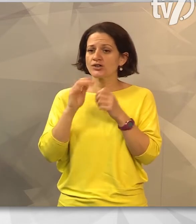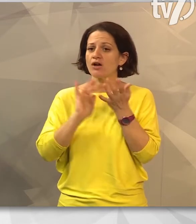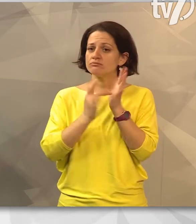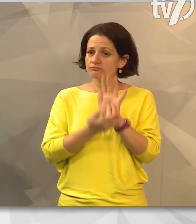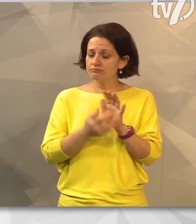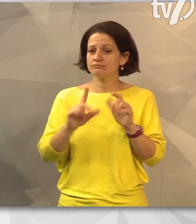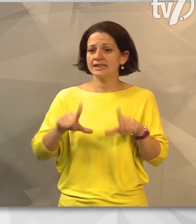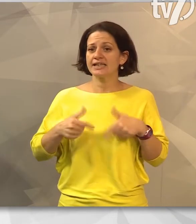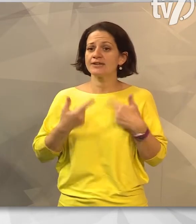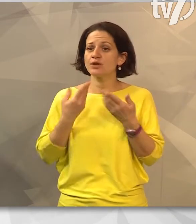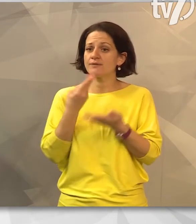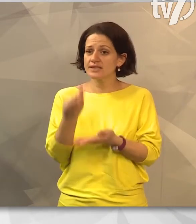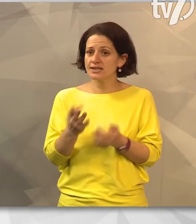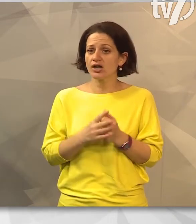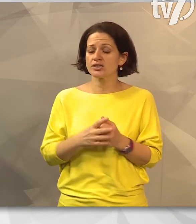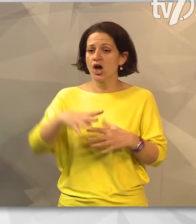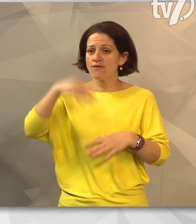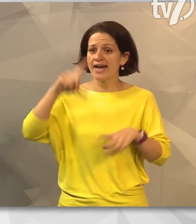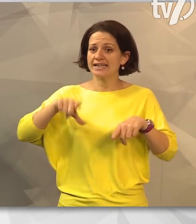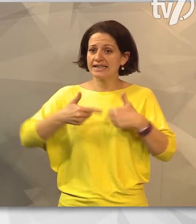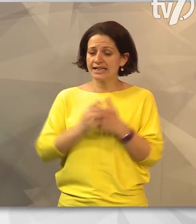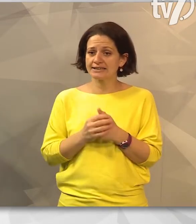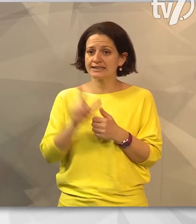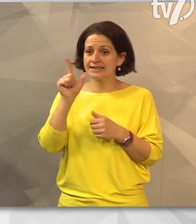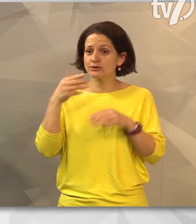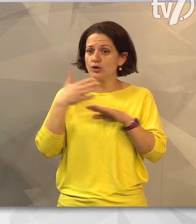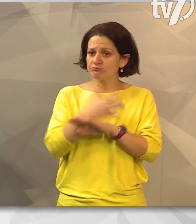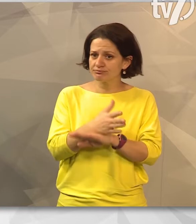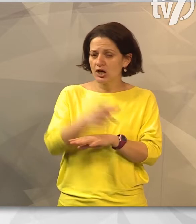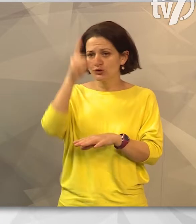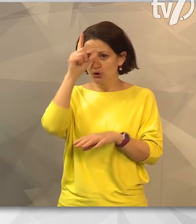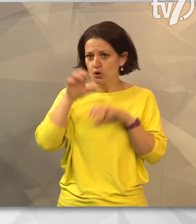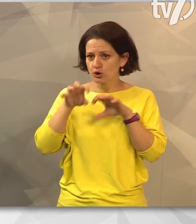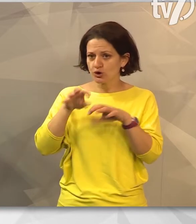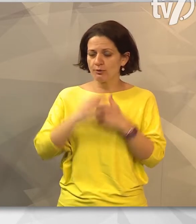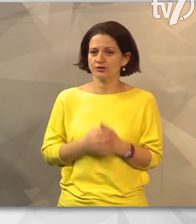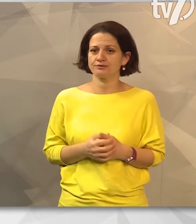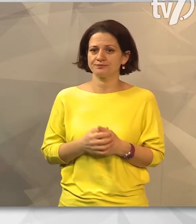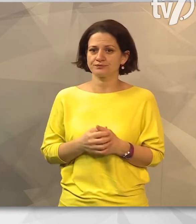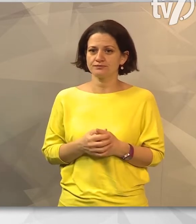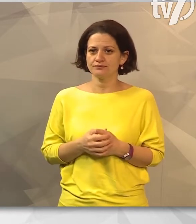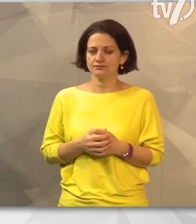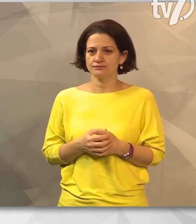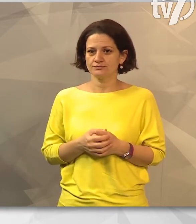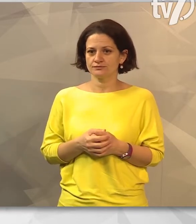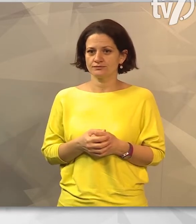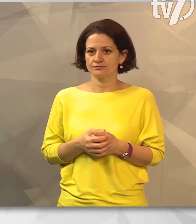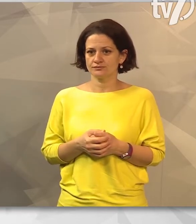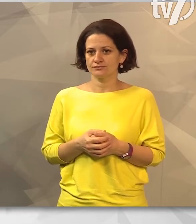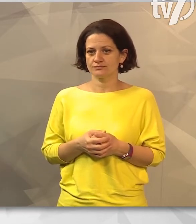amely életügyen adja vissza a vár életét és a két hónapon áttartó törökostromot. Kerecsonyi elfogták,